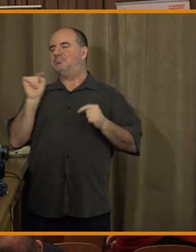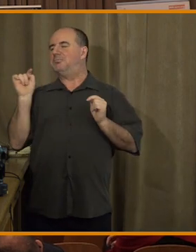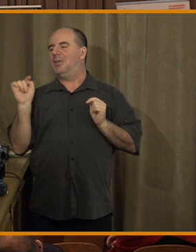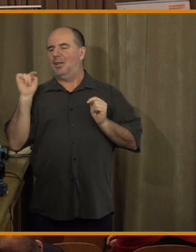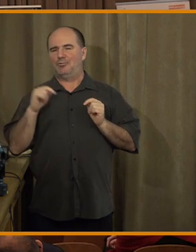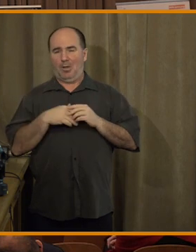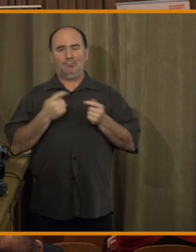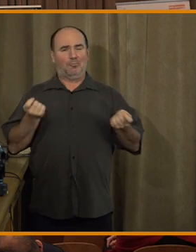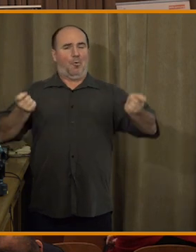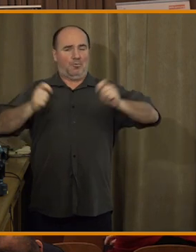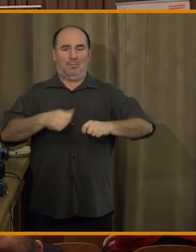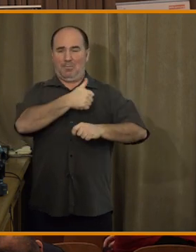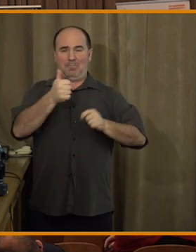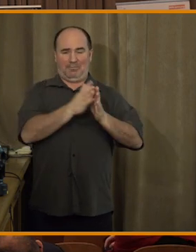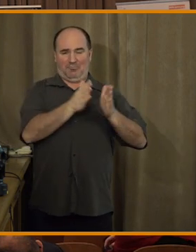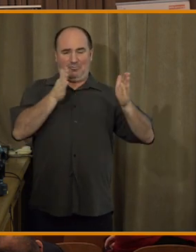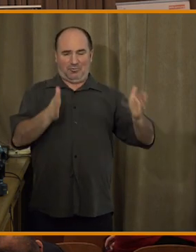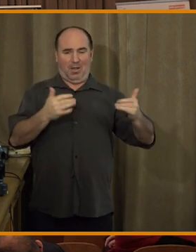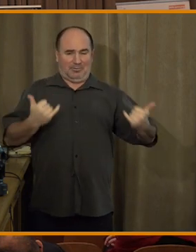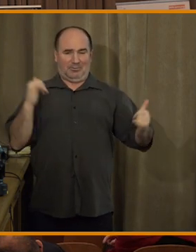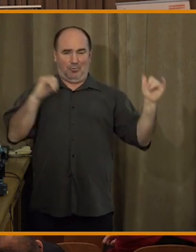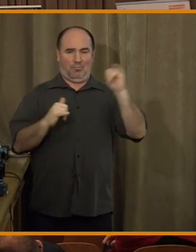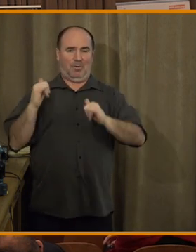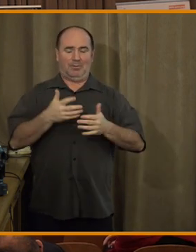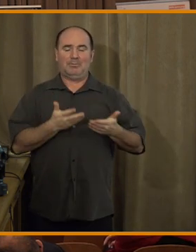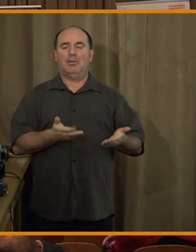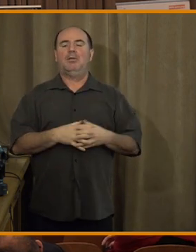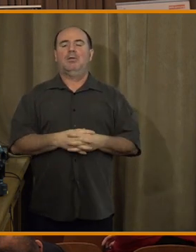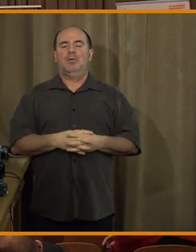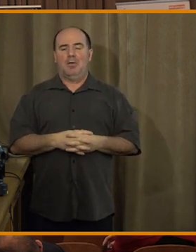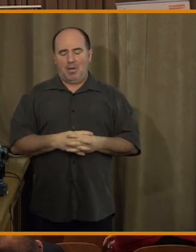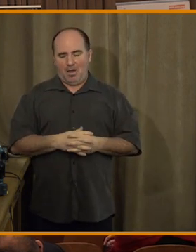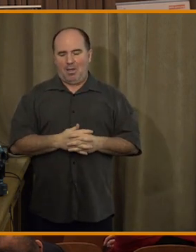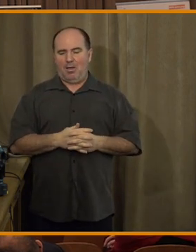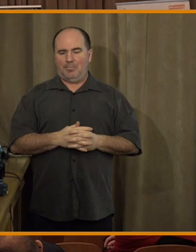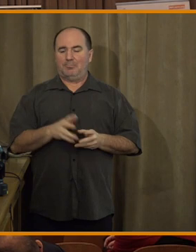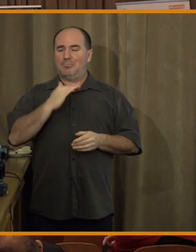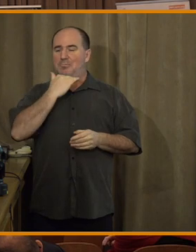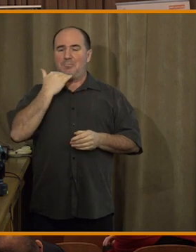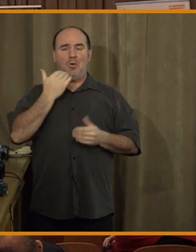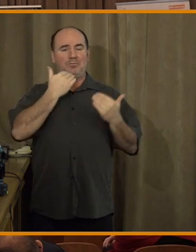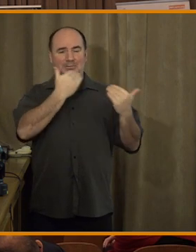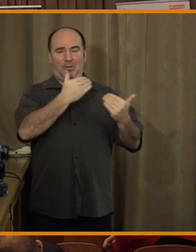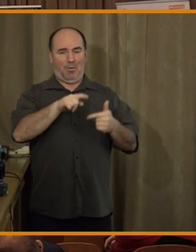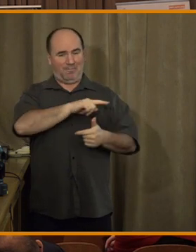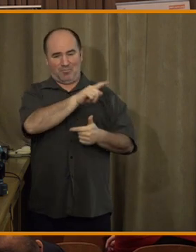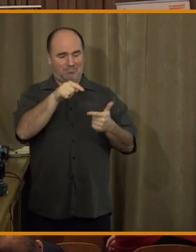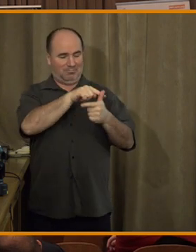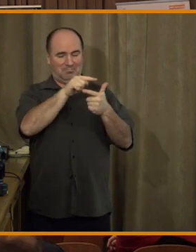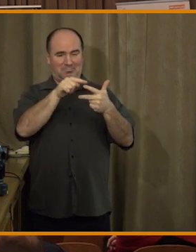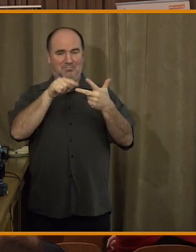první panel. Díky i za vaše dotazy, za vaši pozornost. A především veliké díky všem třem našim